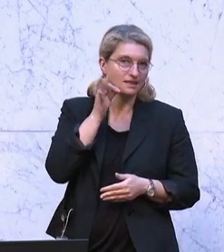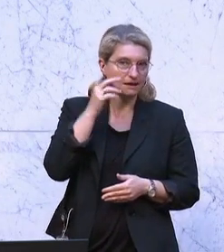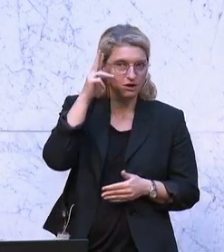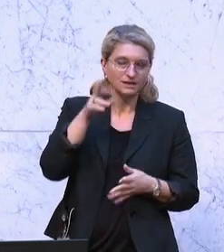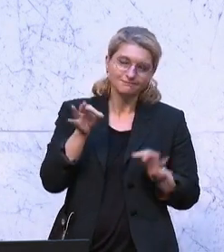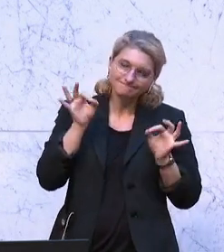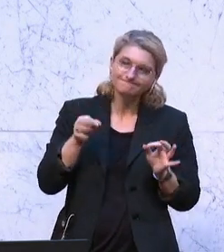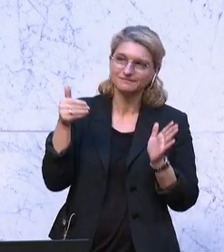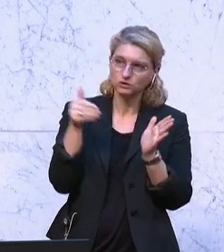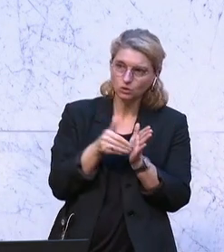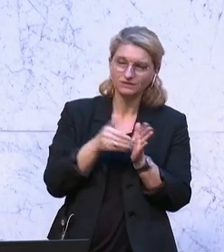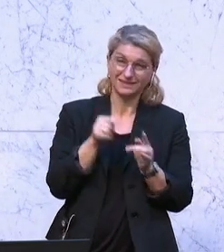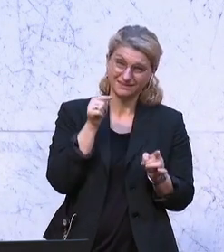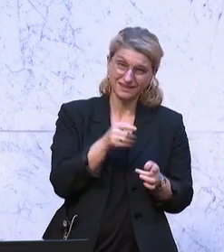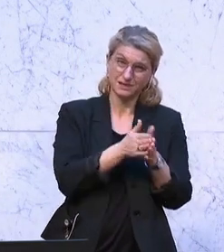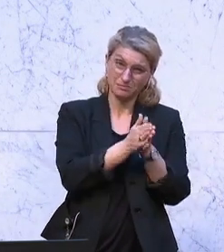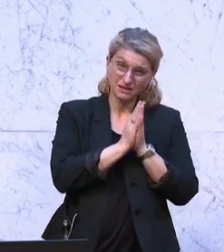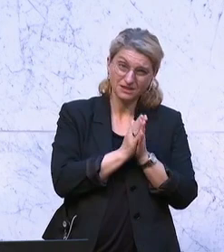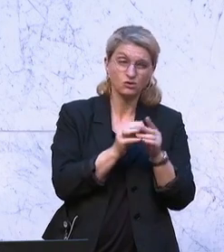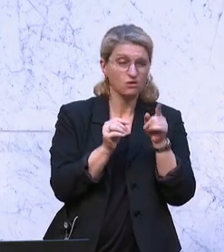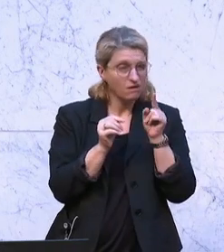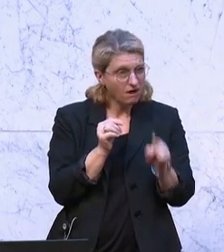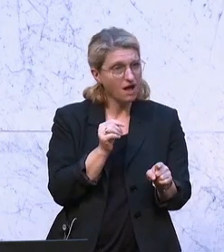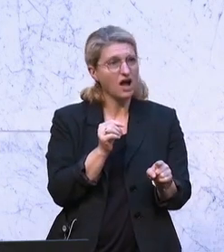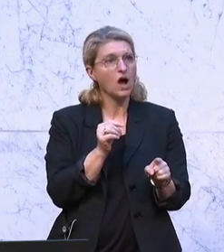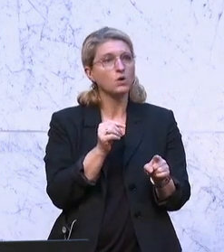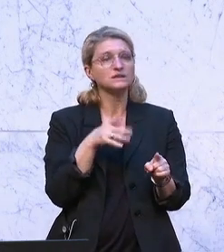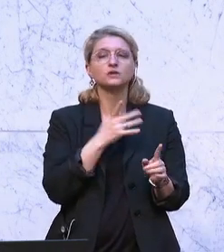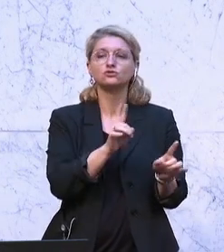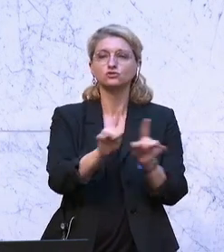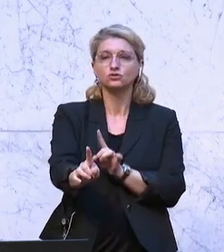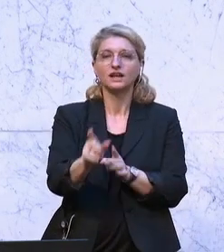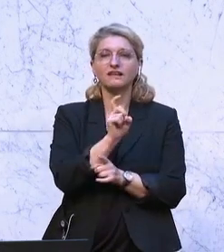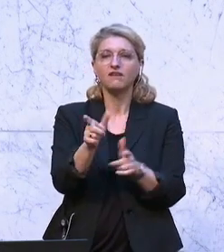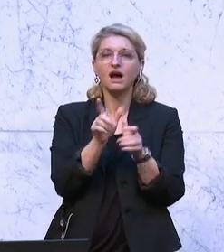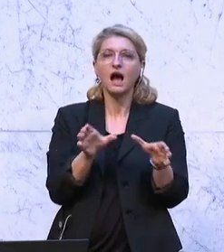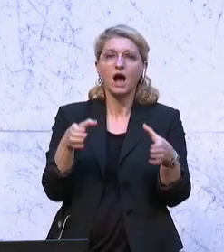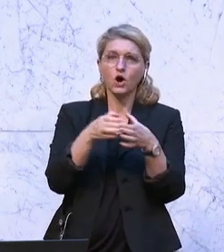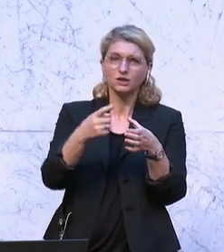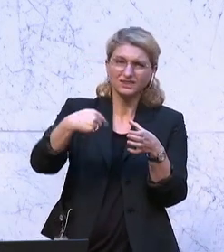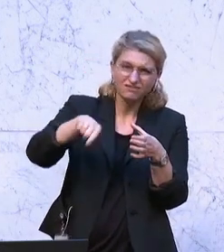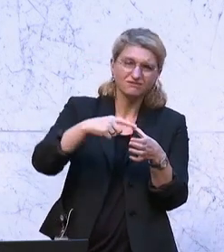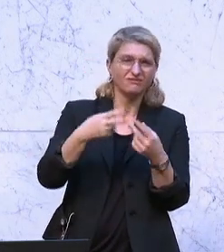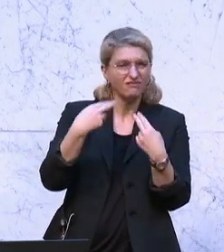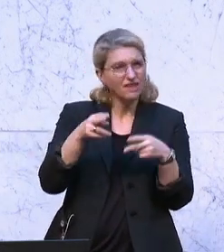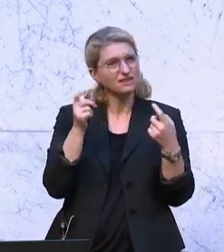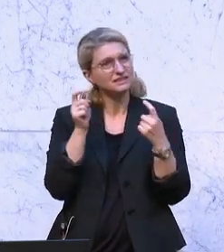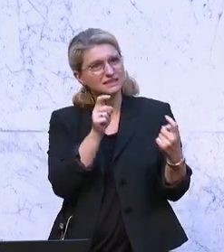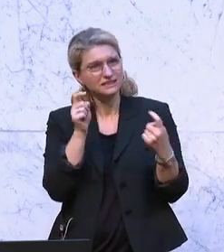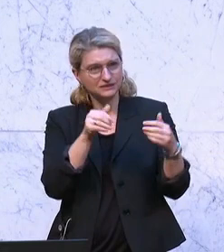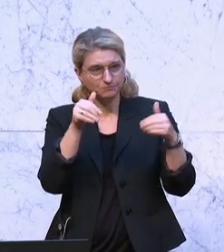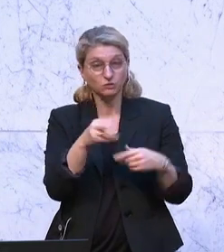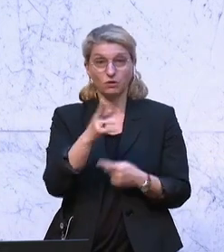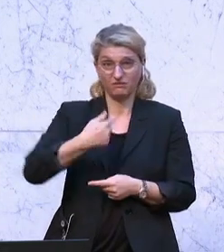notwendig, auch bei dieser Petition in den zuständigen Fachausschüssen weiter zu diskutieren, weil wir alle